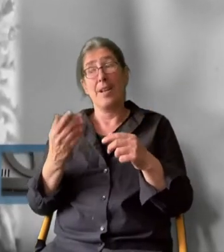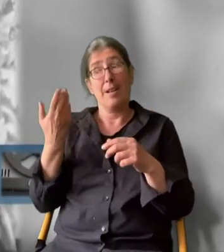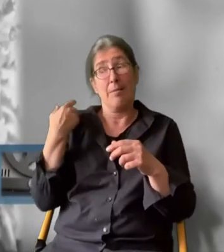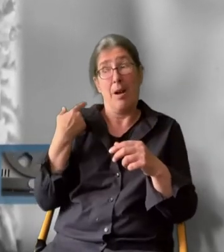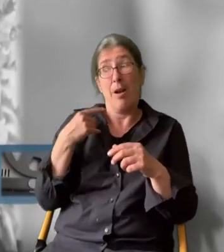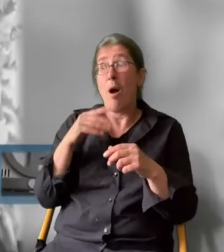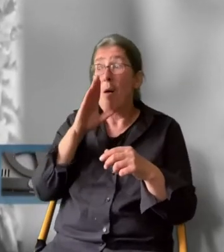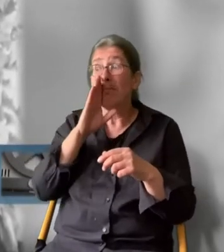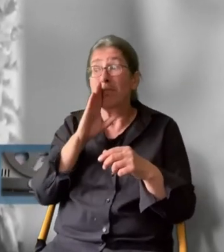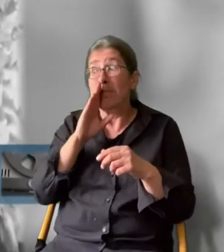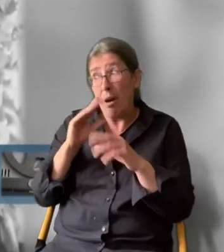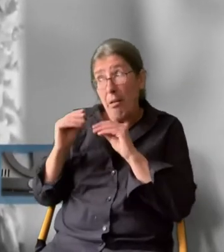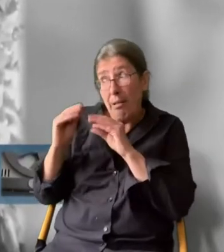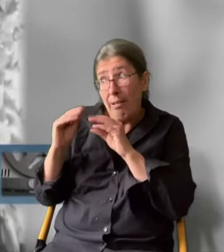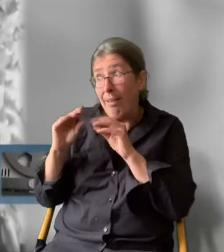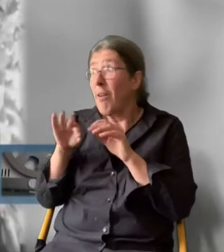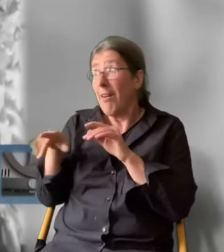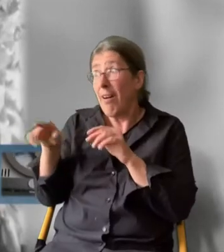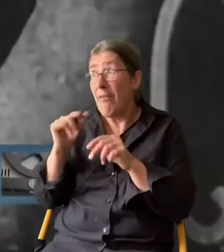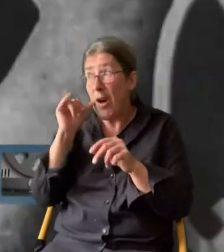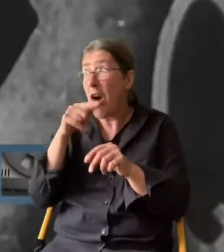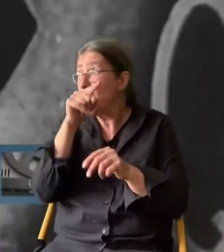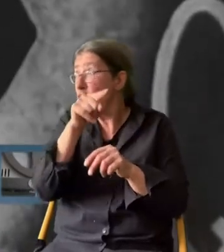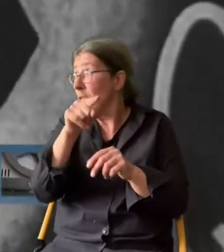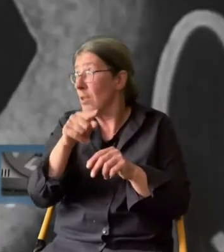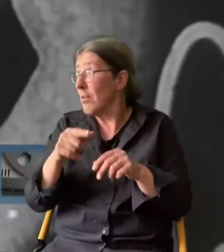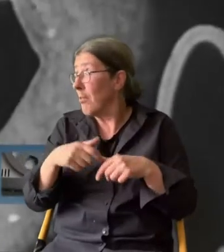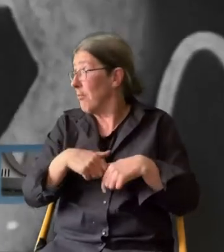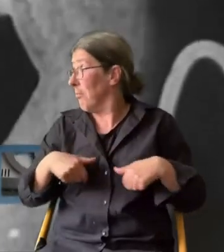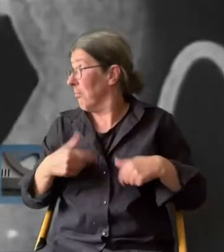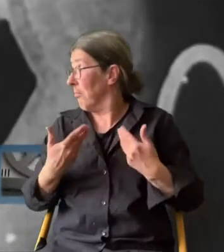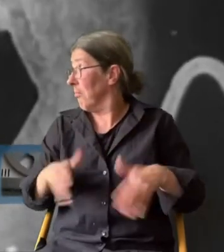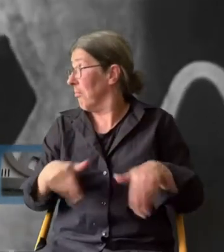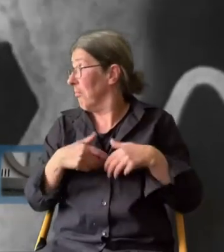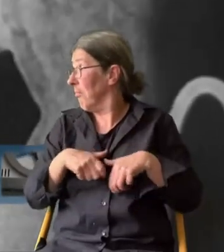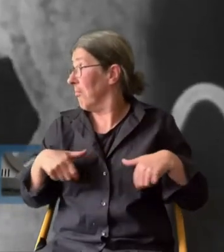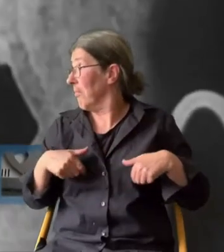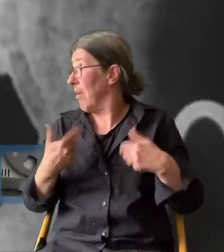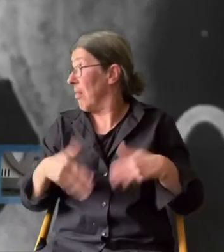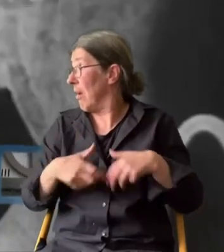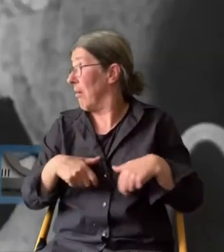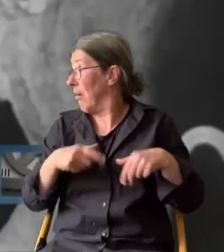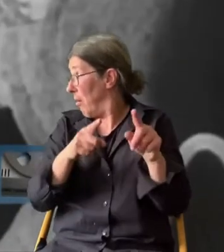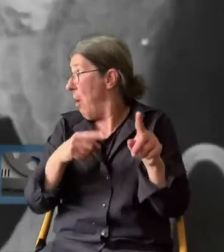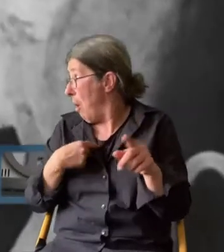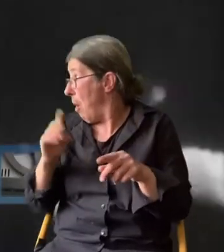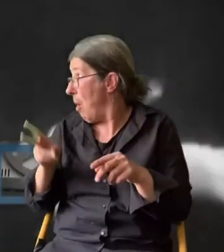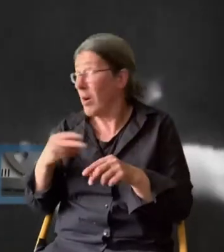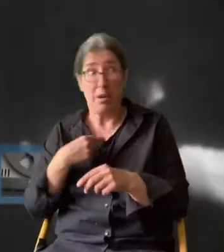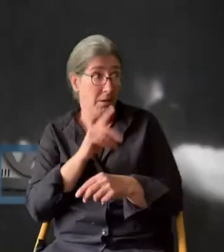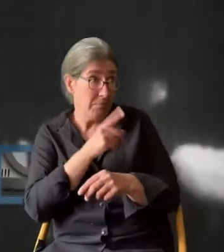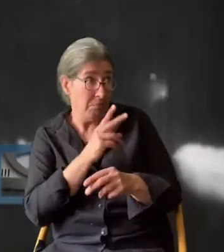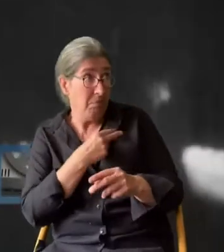wurde also flüsternd weitererzählt. konnte eine Frau, die tritt barbusig auf.